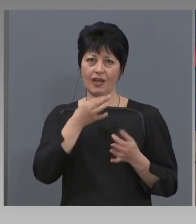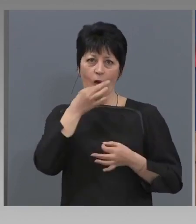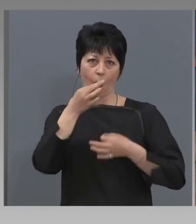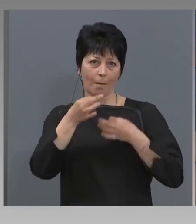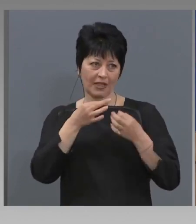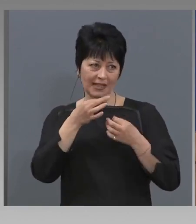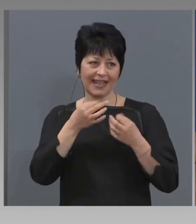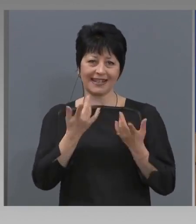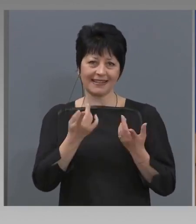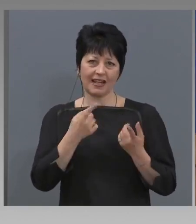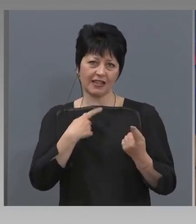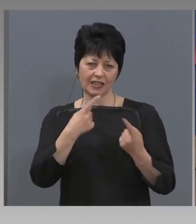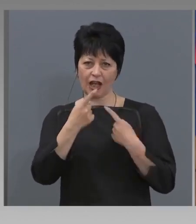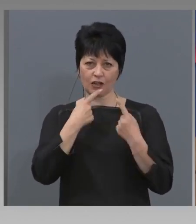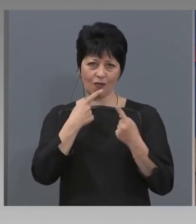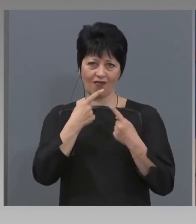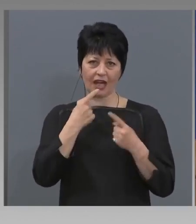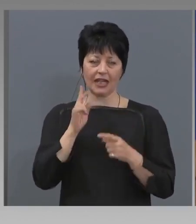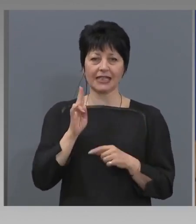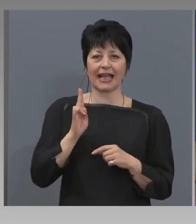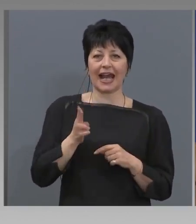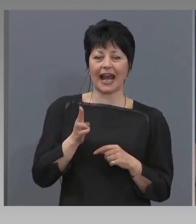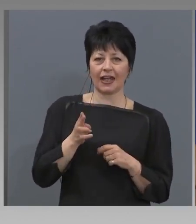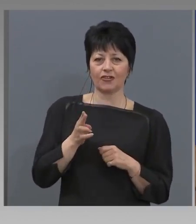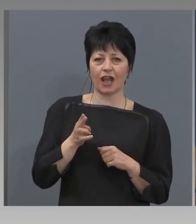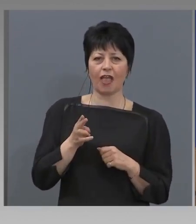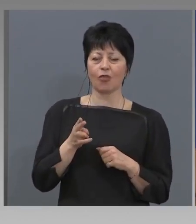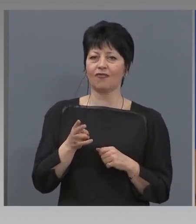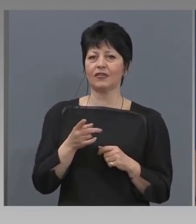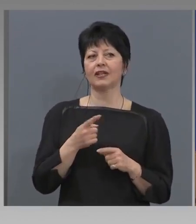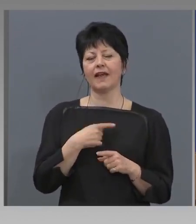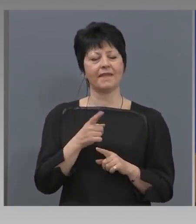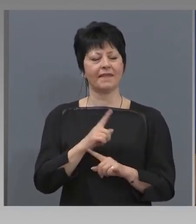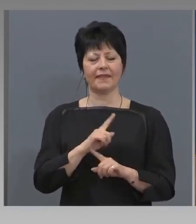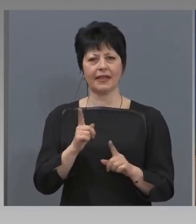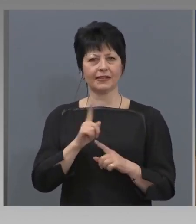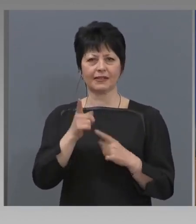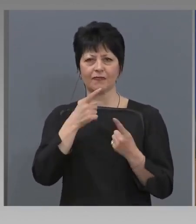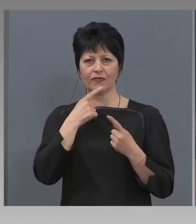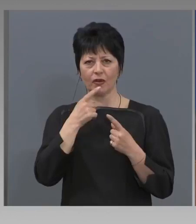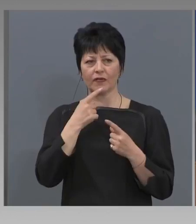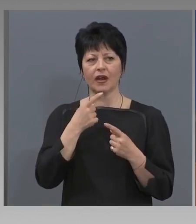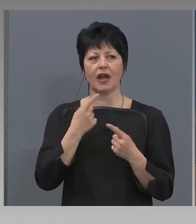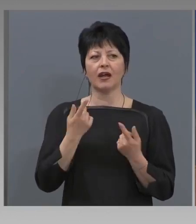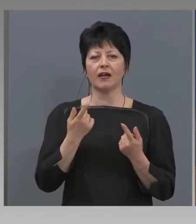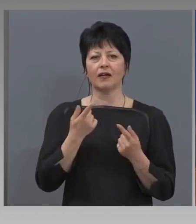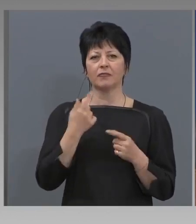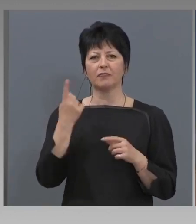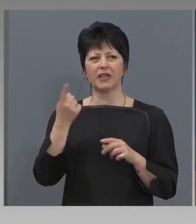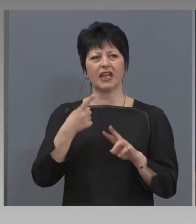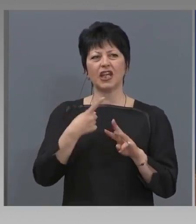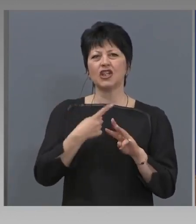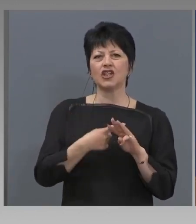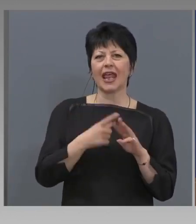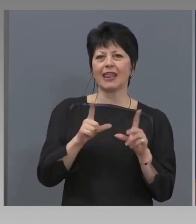разговарали с него? Това е така ли? съм разговарял. Той ще много добре обясни при Жени Марчева точно какво е правил там.